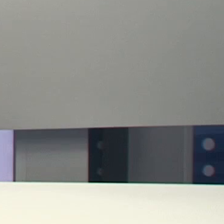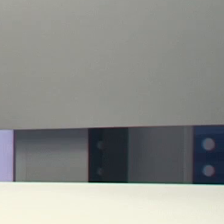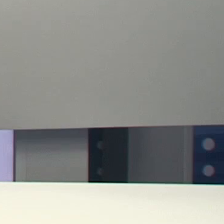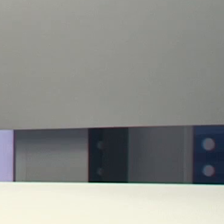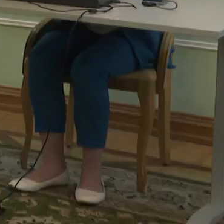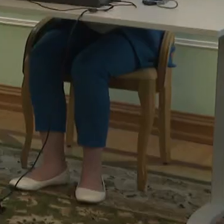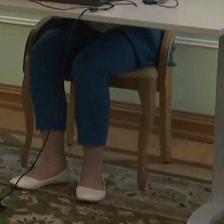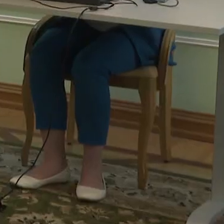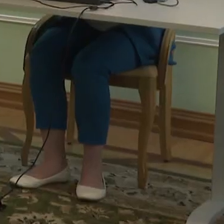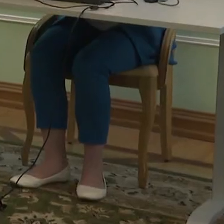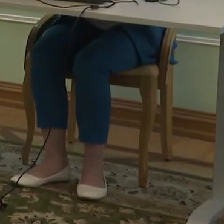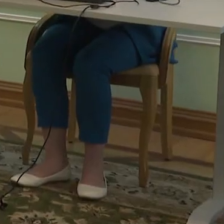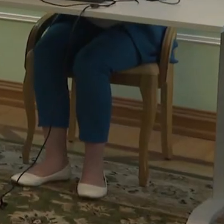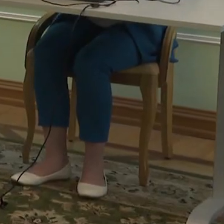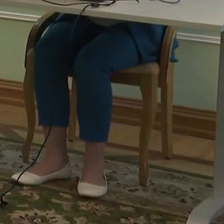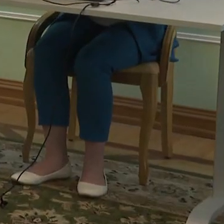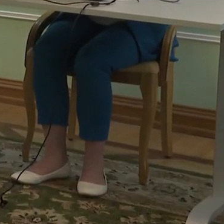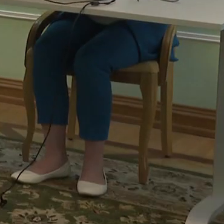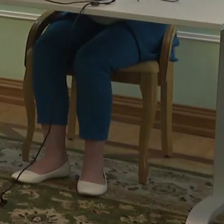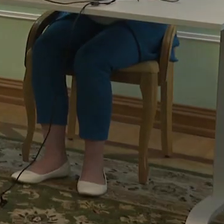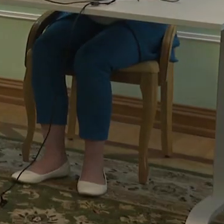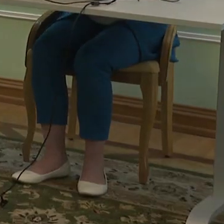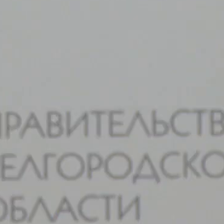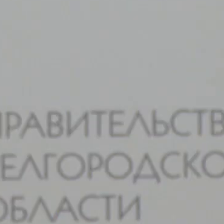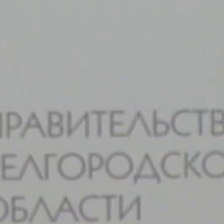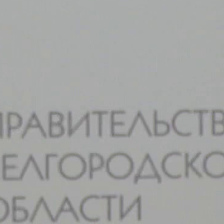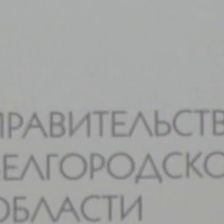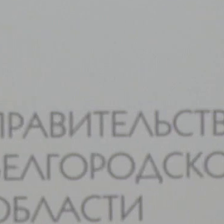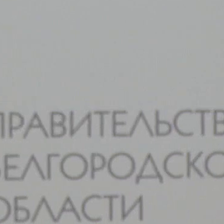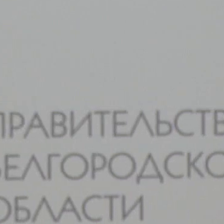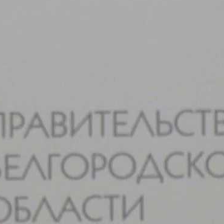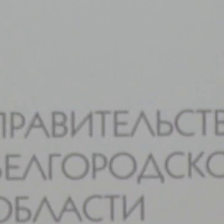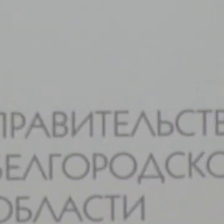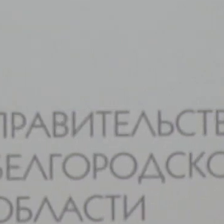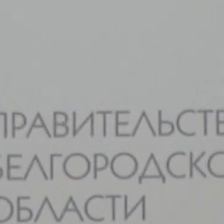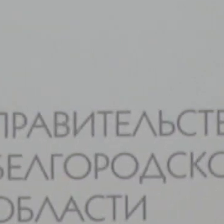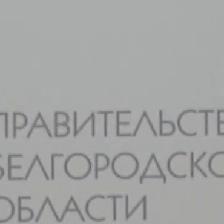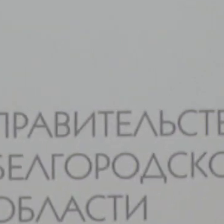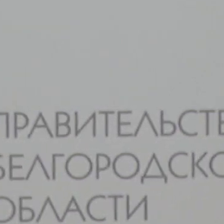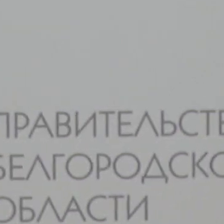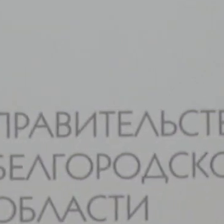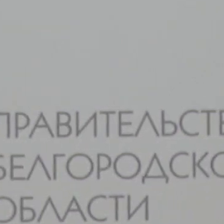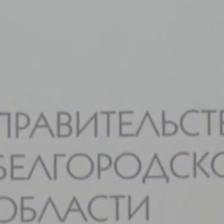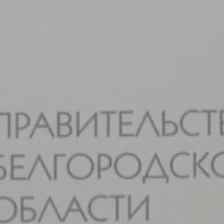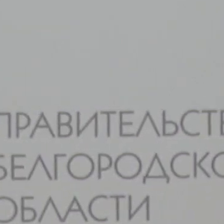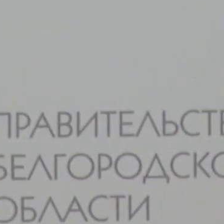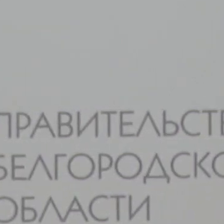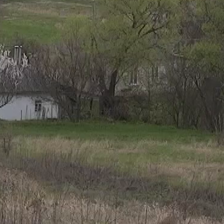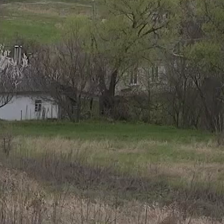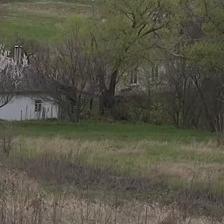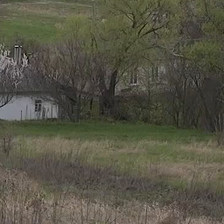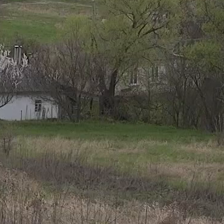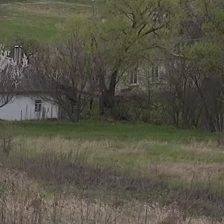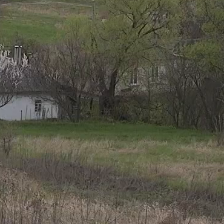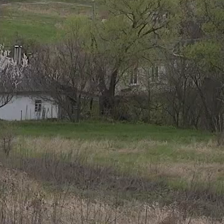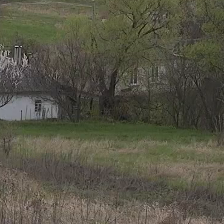домовладениями. Об условиях заключения договора рассказал министр имущественных и земельных отношений региона Рустем Зайнулин. Речь об участках,